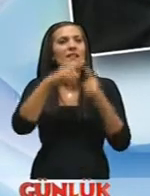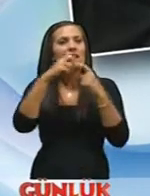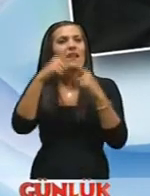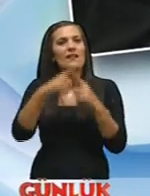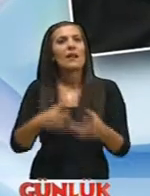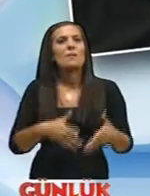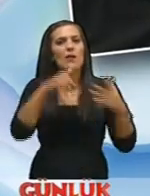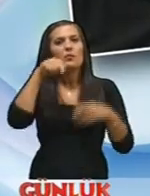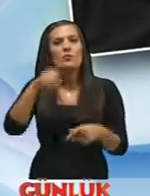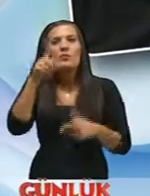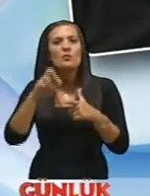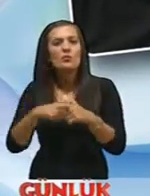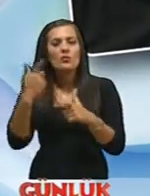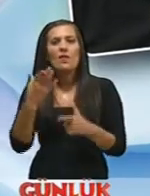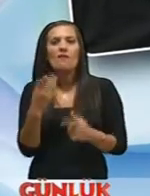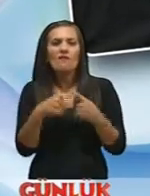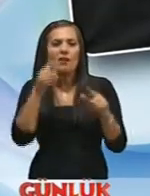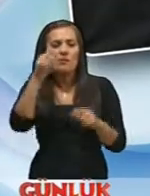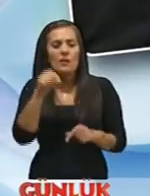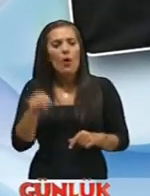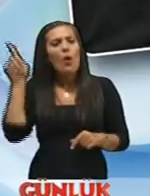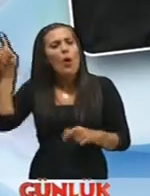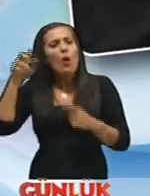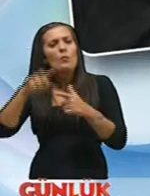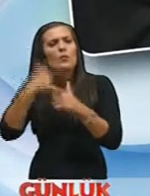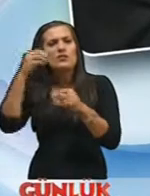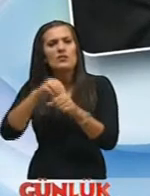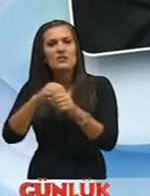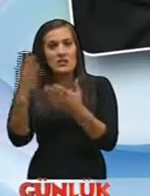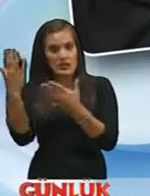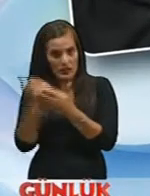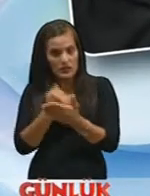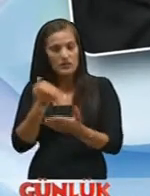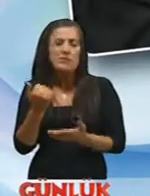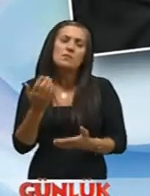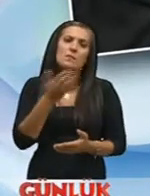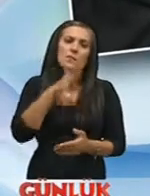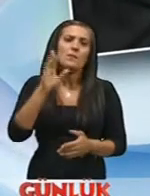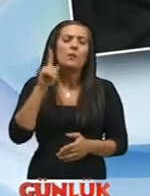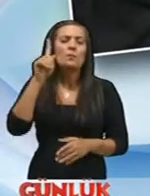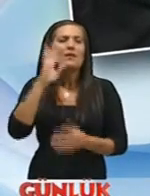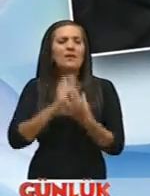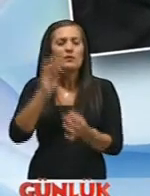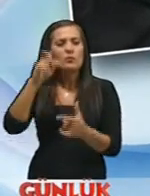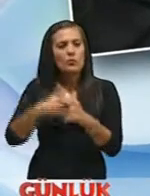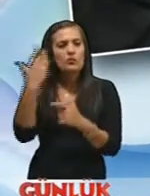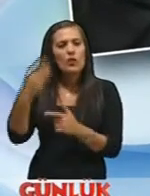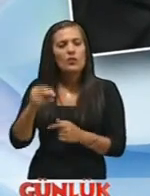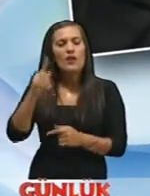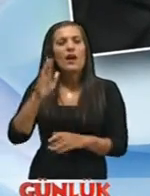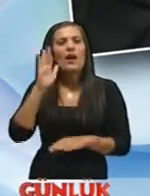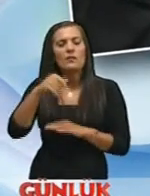projeydi ne farklı değil mi? ne kadar bir hava katıyor? o projede kazanılsaydı bilmiyorum birisi proje olarak